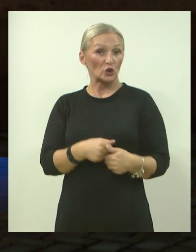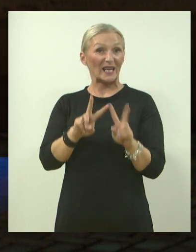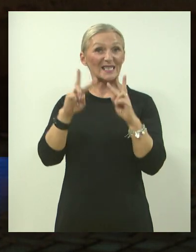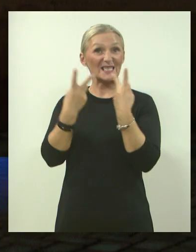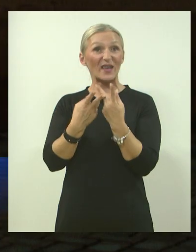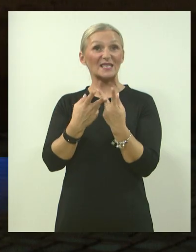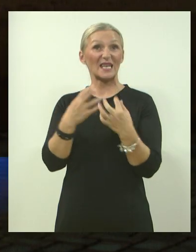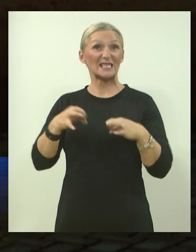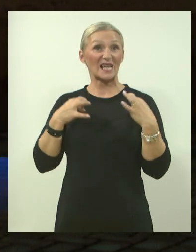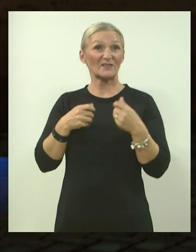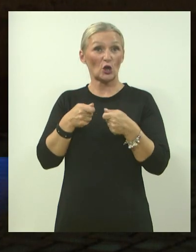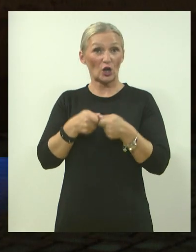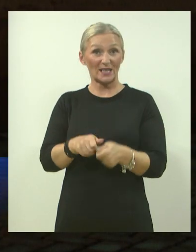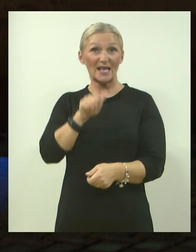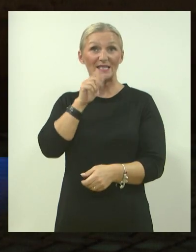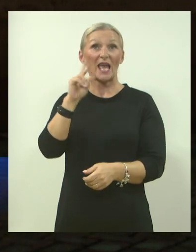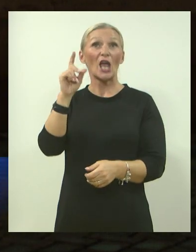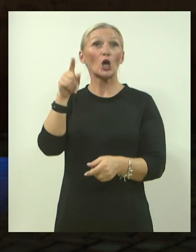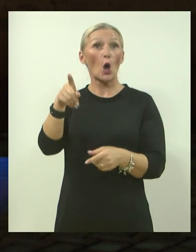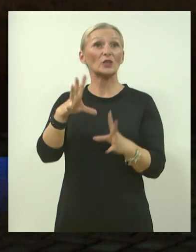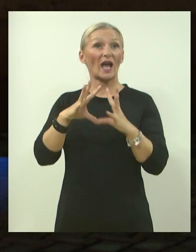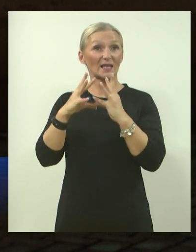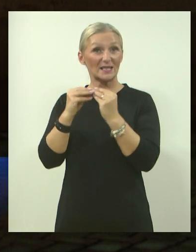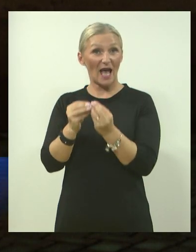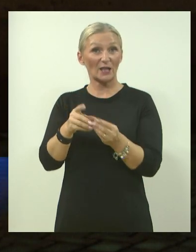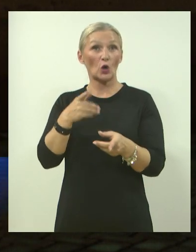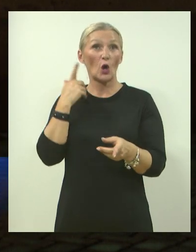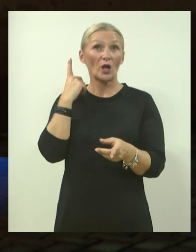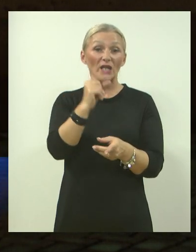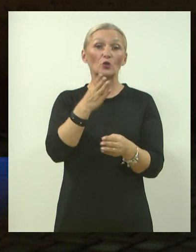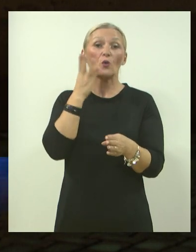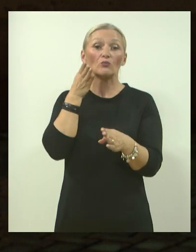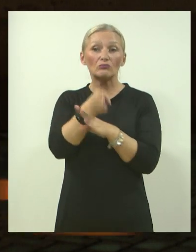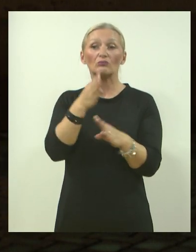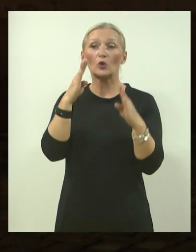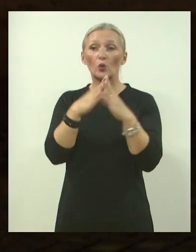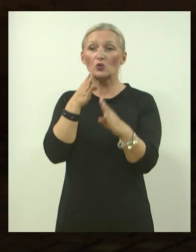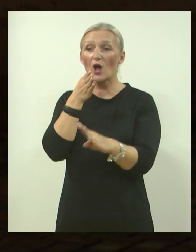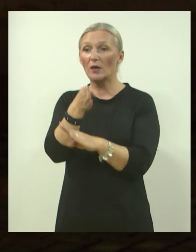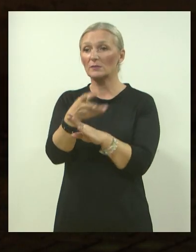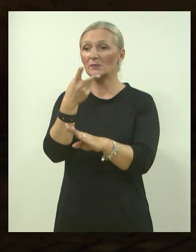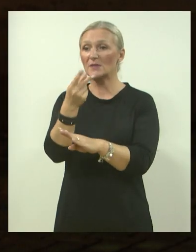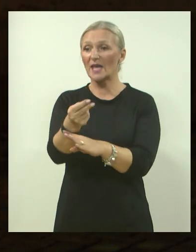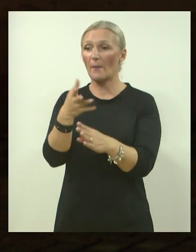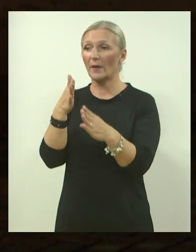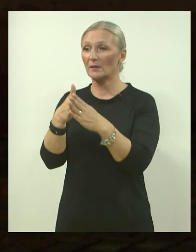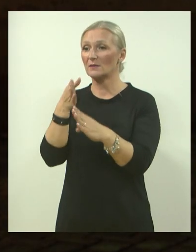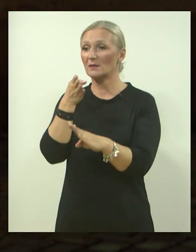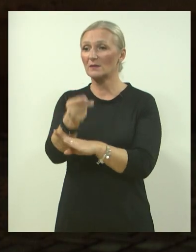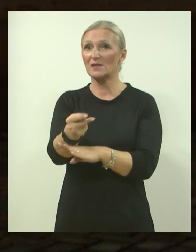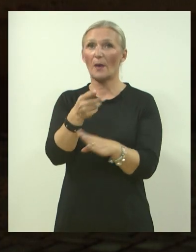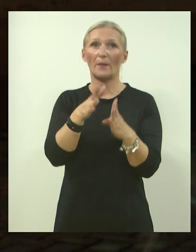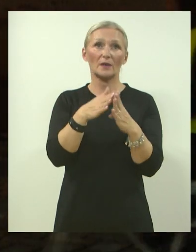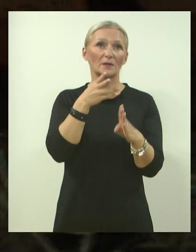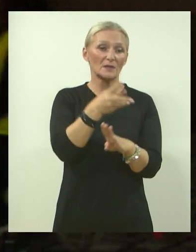zdravstvene organizacije i rotari internešnjena doslovce idu od kuće do kuće i cijepe djecu.